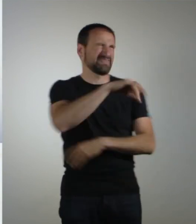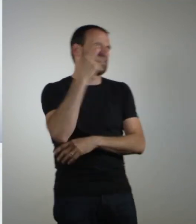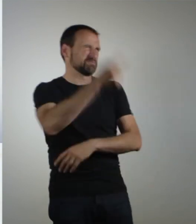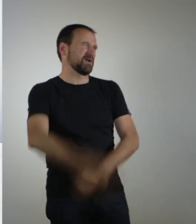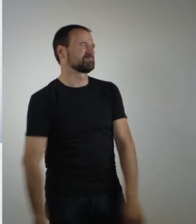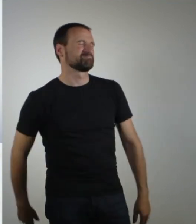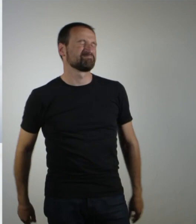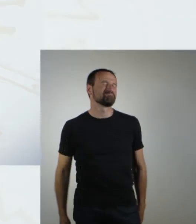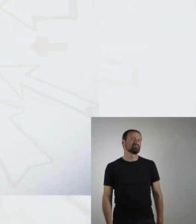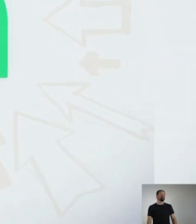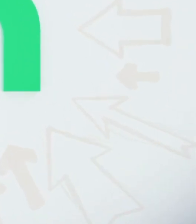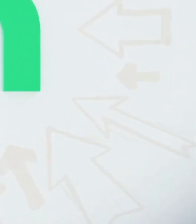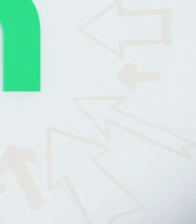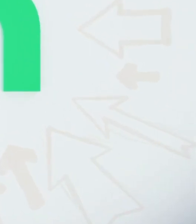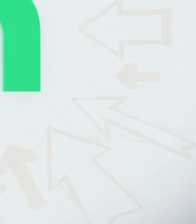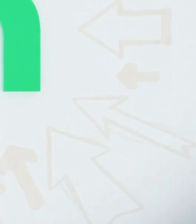Dann. Dann. Dann. Vielen Dank.